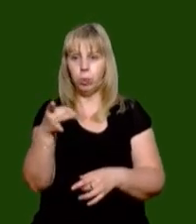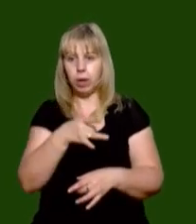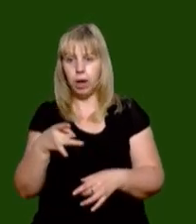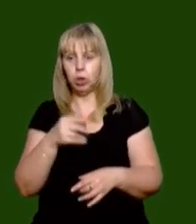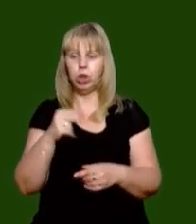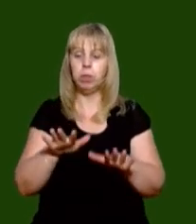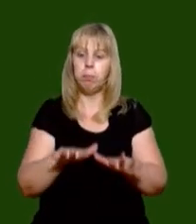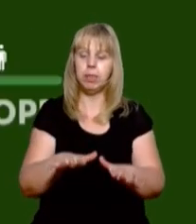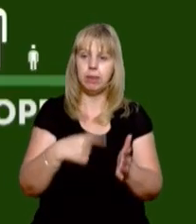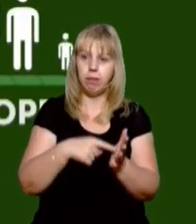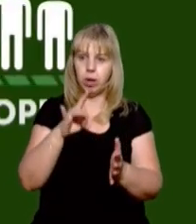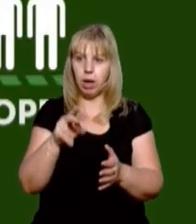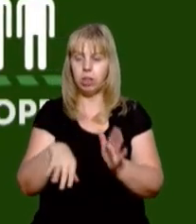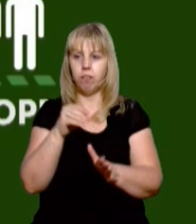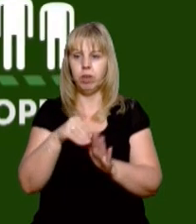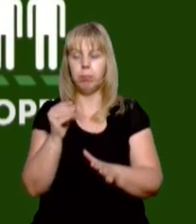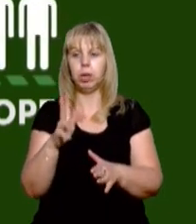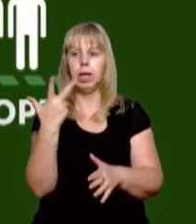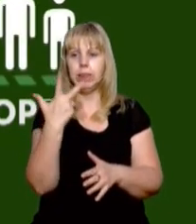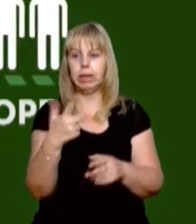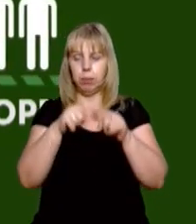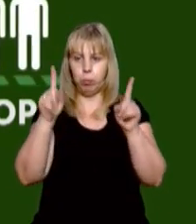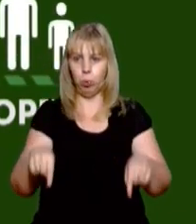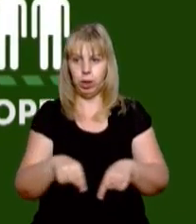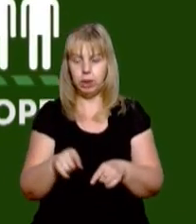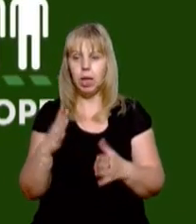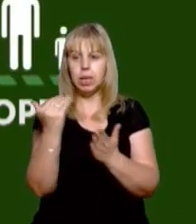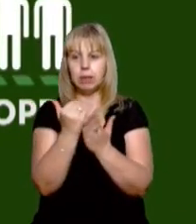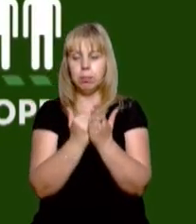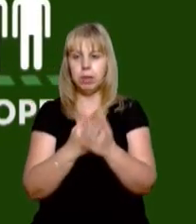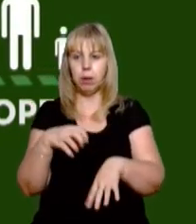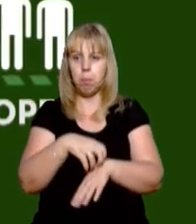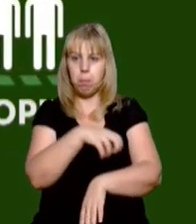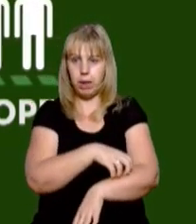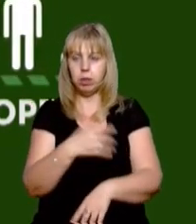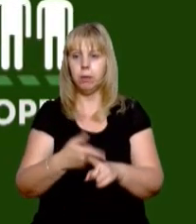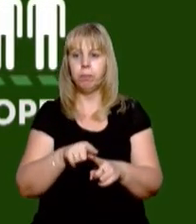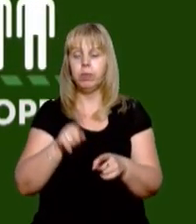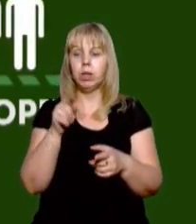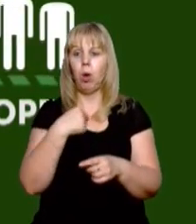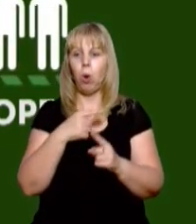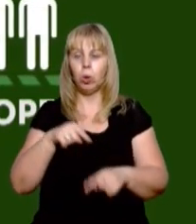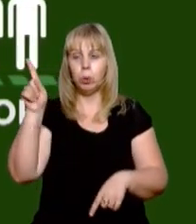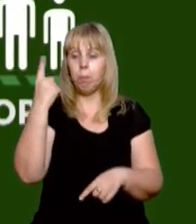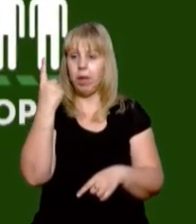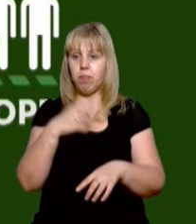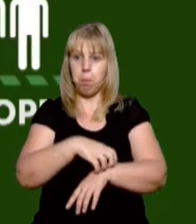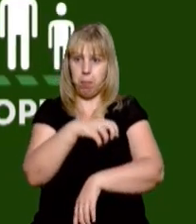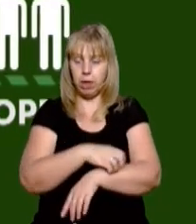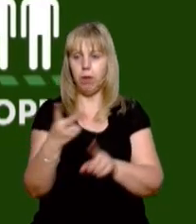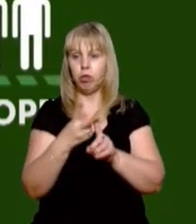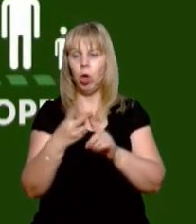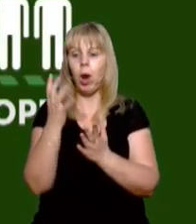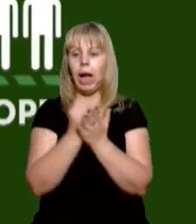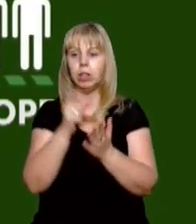районну чи місцеву раду, то виборець отримує три бюлетені зі списками партій. Він в першу чергу голосує за партію, а далі за